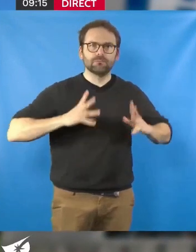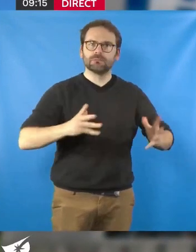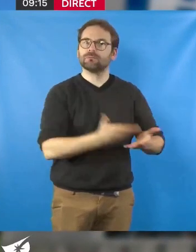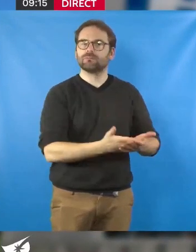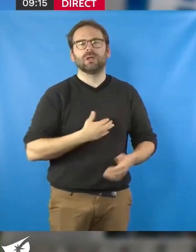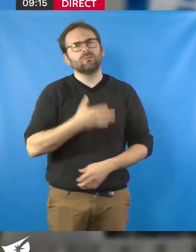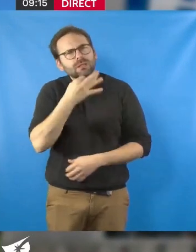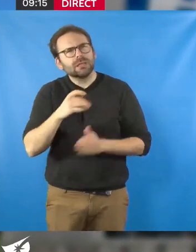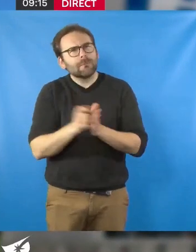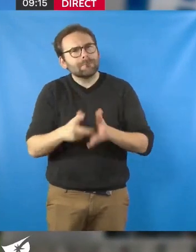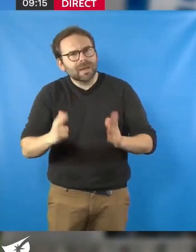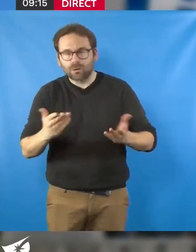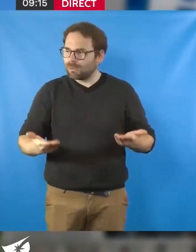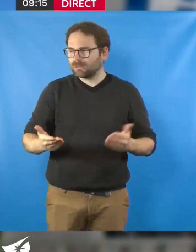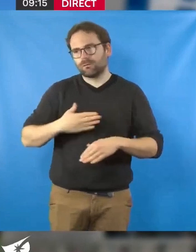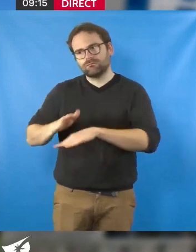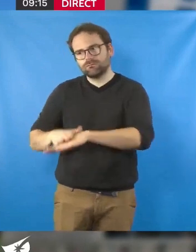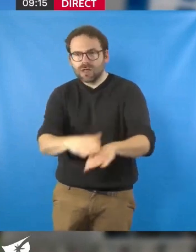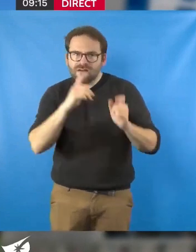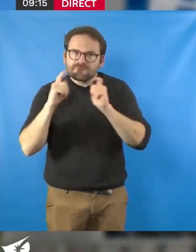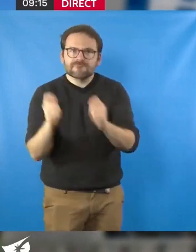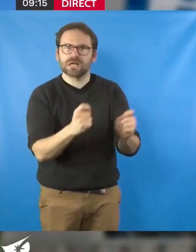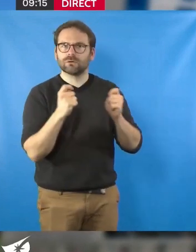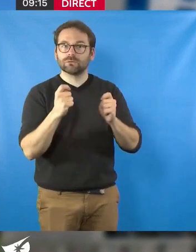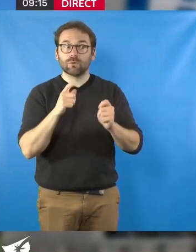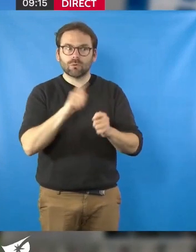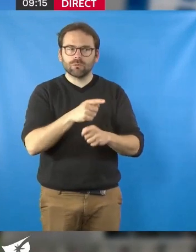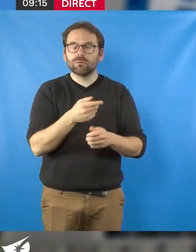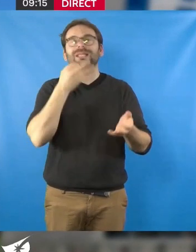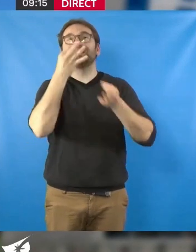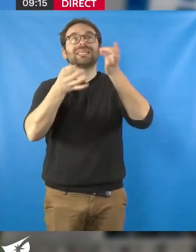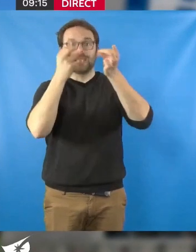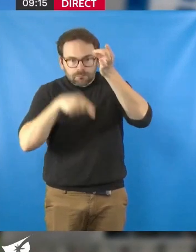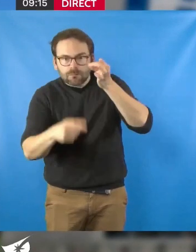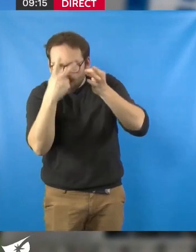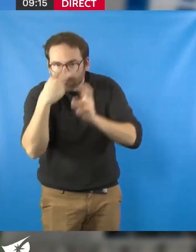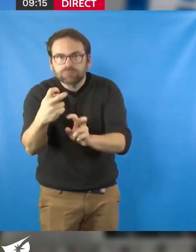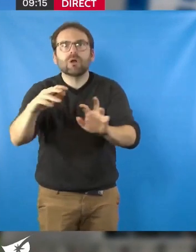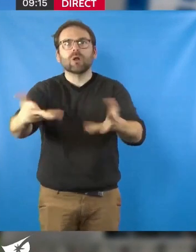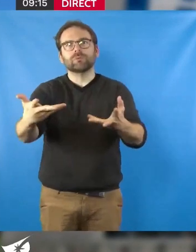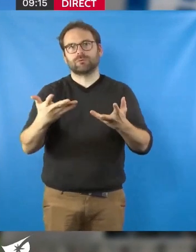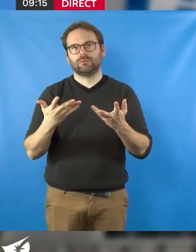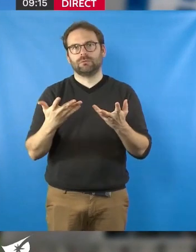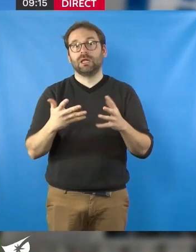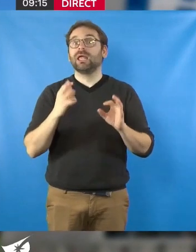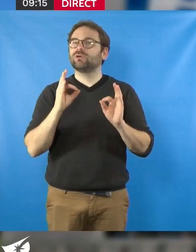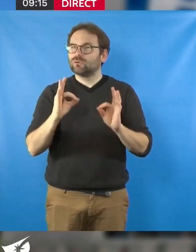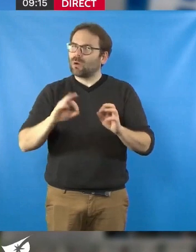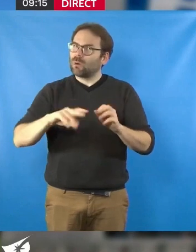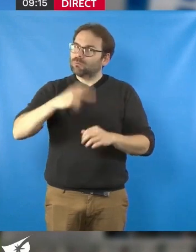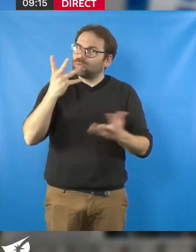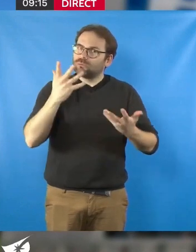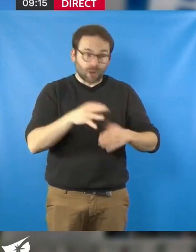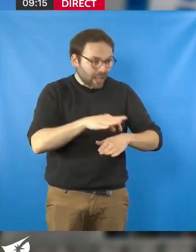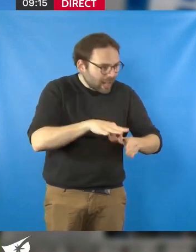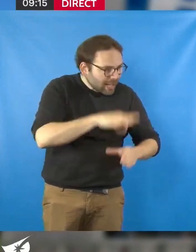pense que dans la période, nous devrions être très attentifs au message que nous faisons passer et plutôt être aux côtés, justement, des élus